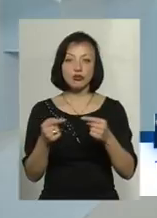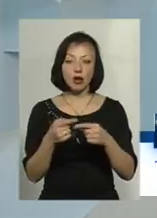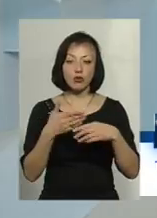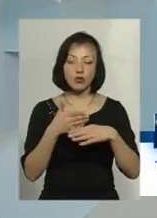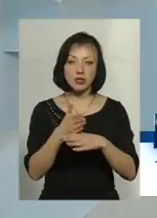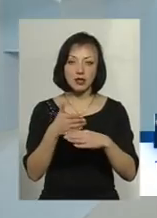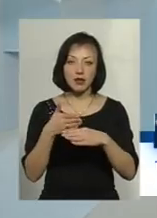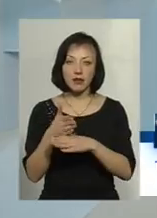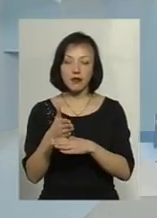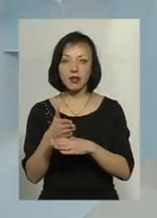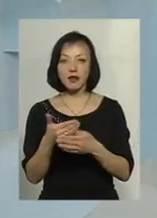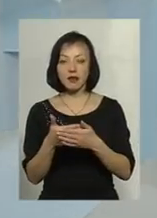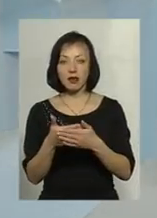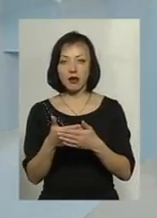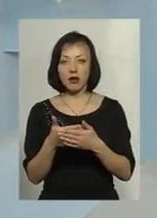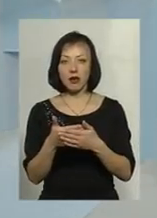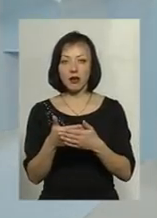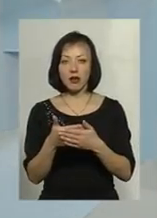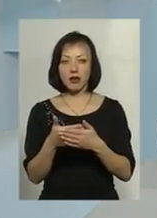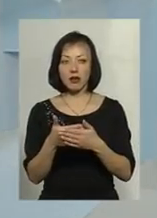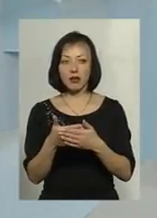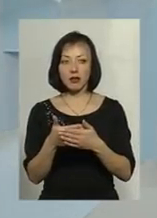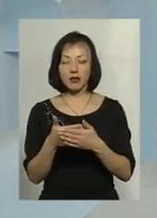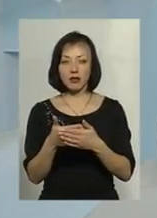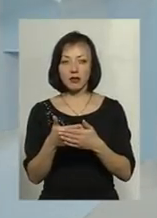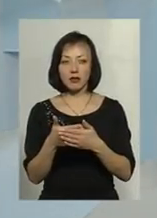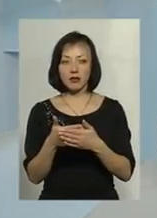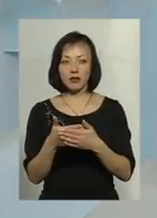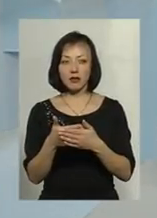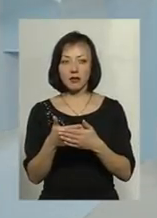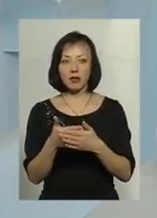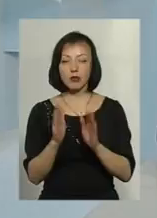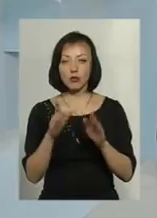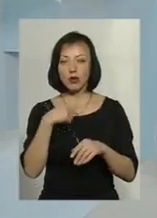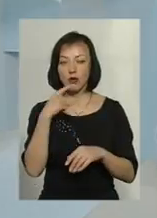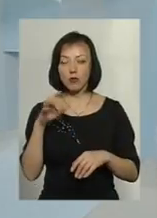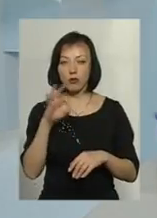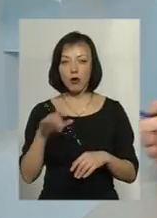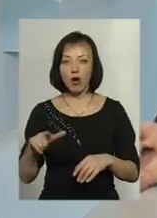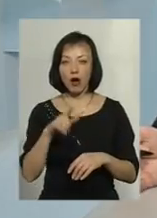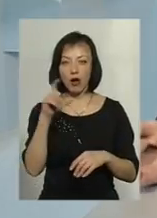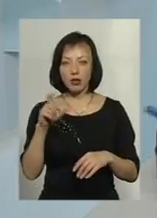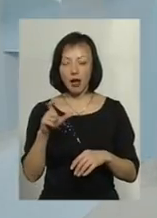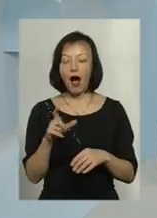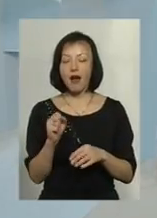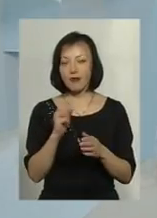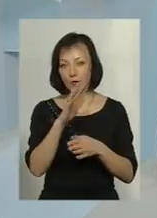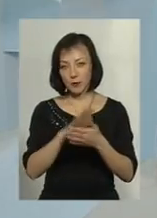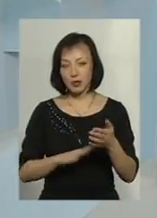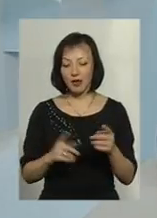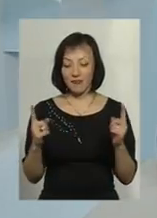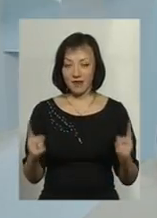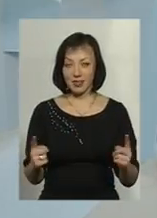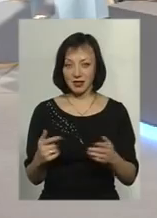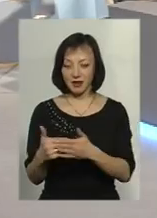мінімальні розриви від мереж, в даному випадку я буду говорити про газові мережі, до певних будівлі, спорудів і так